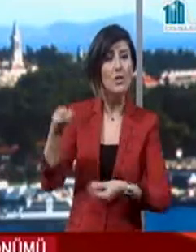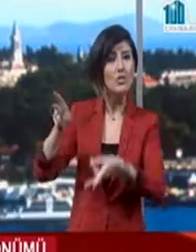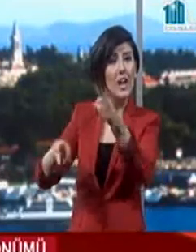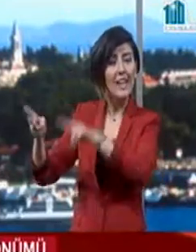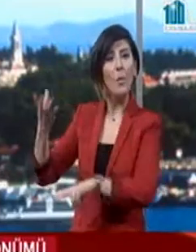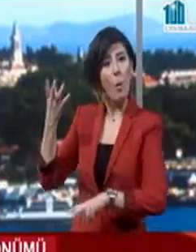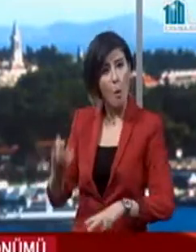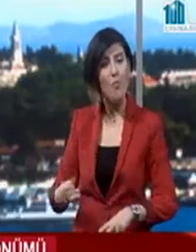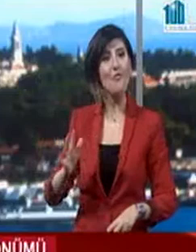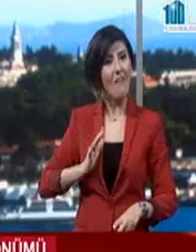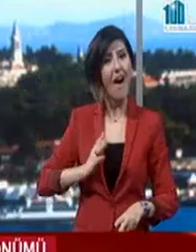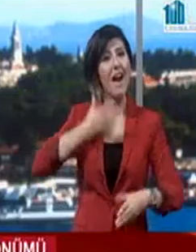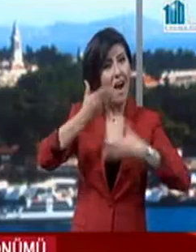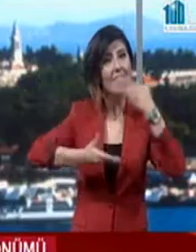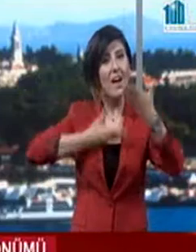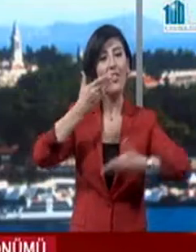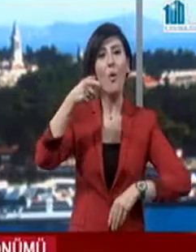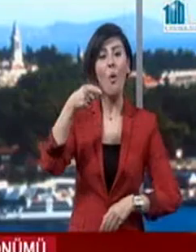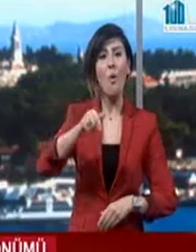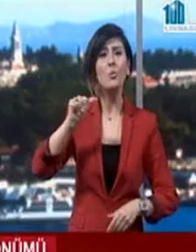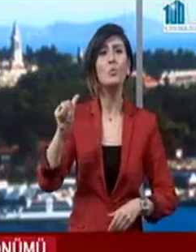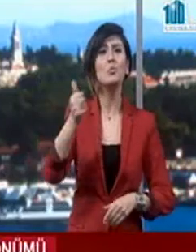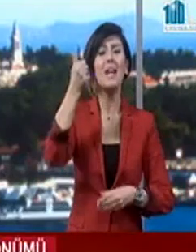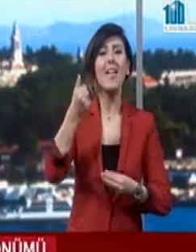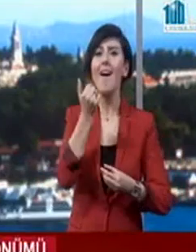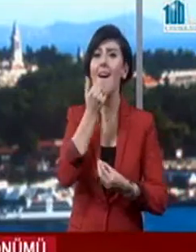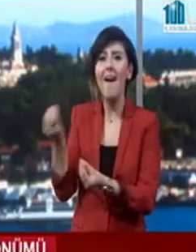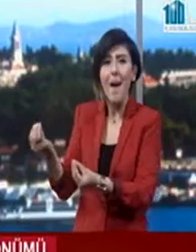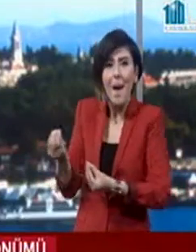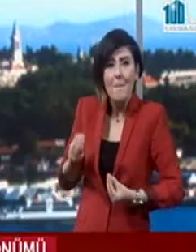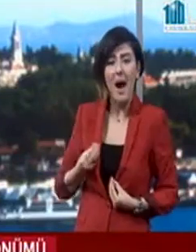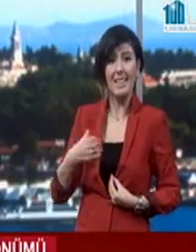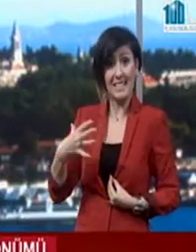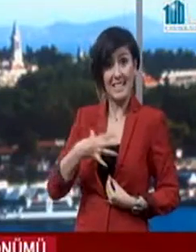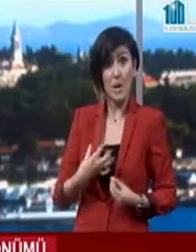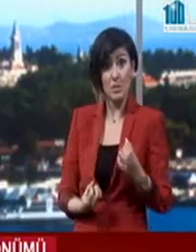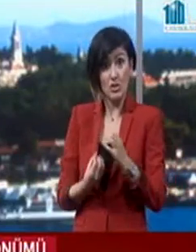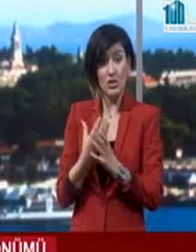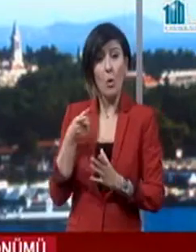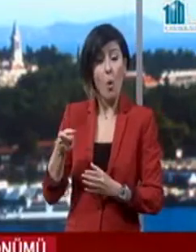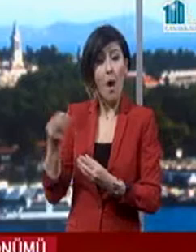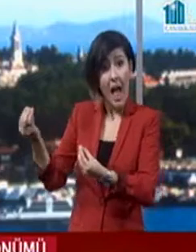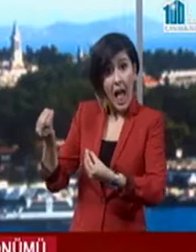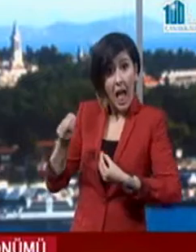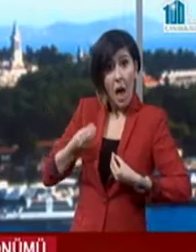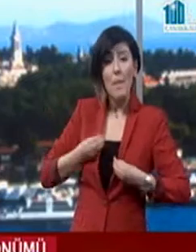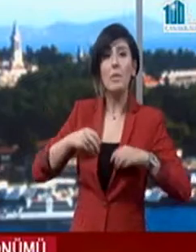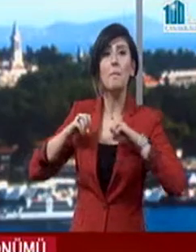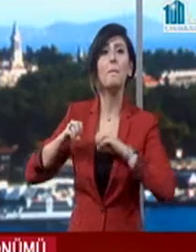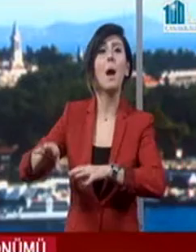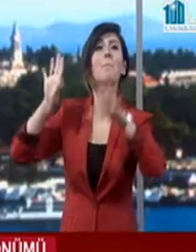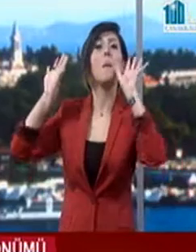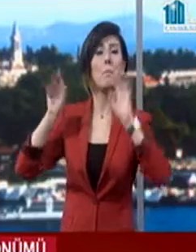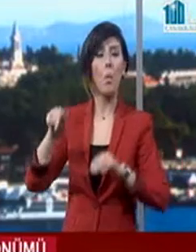olduğuna vurgu yaptı. Onların bıraktığı kutsal emanete sahip çıkacağız. Asla o emaneti bırakmayacağız dedi. O